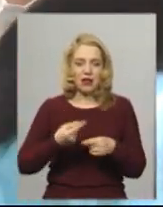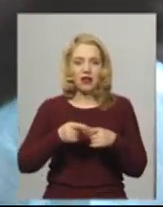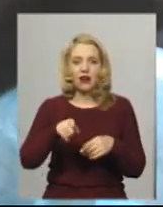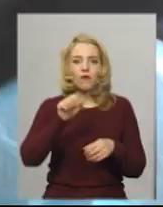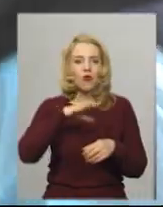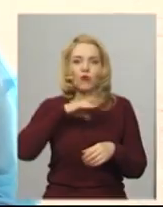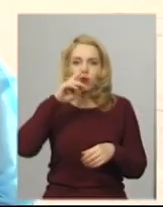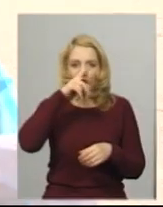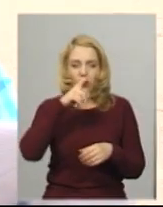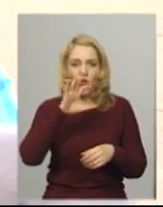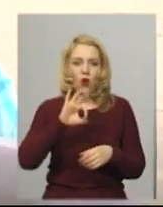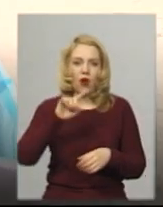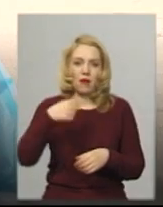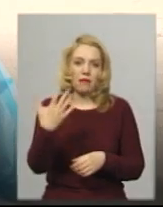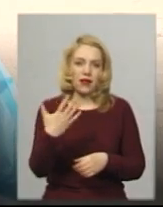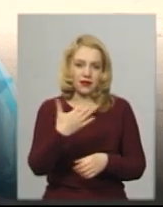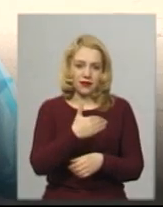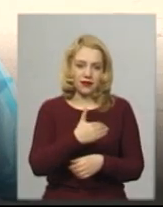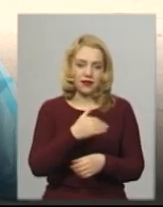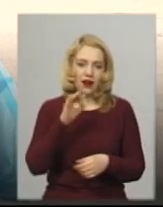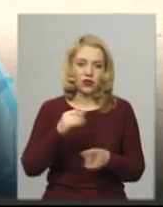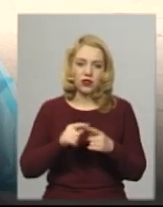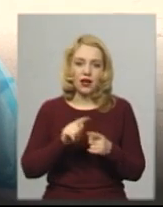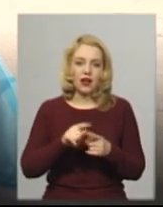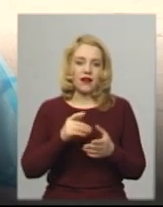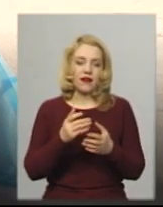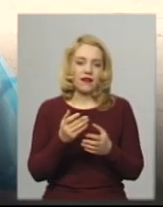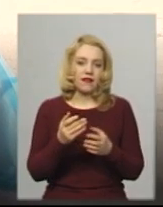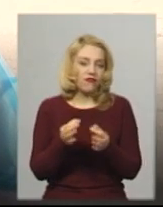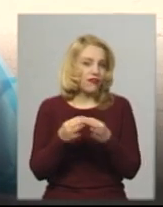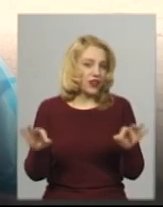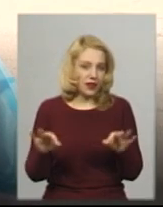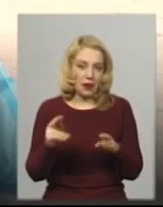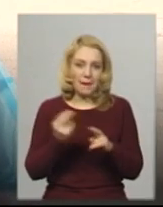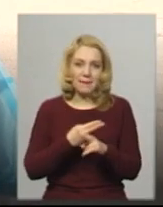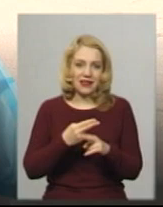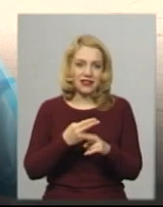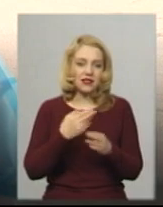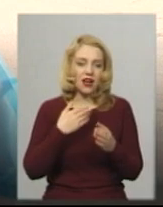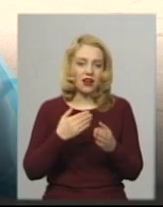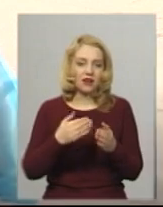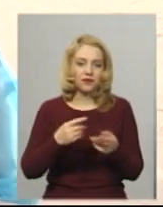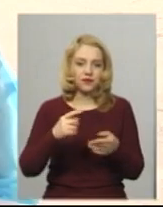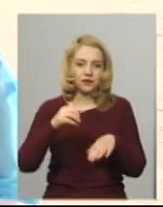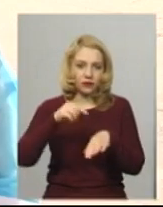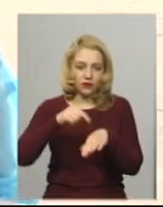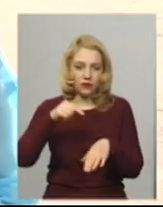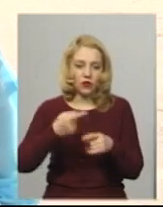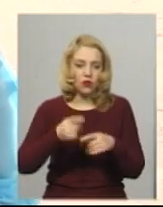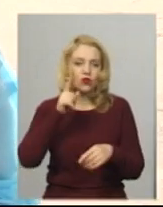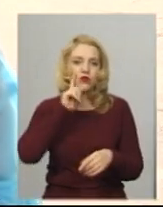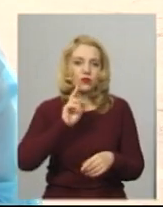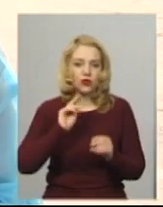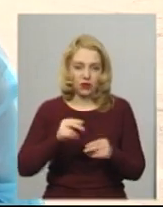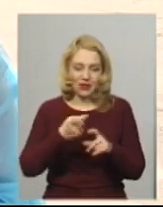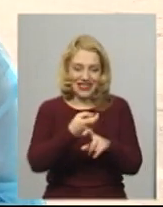може складати пів градуса. Це є медичні, вони в вільному доступі, безконтактні. Вони набагато зручніші і кращі, ніж контактні, тому що